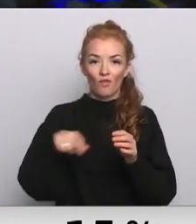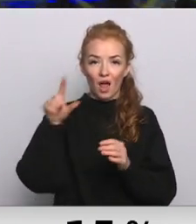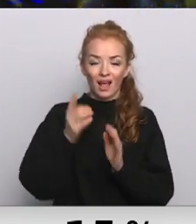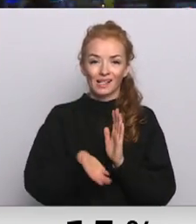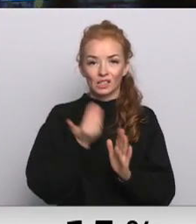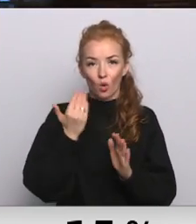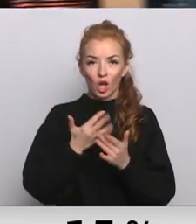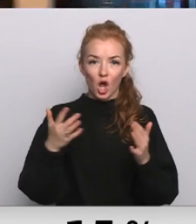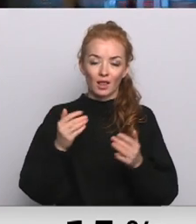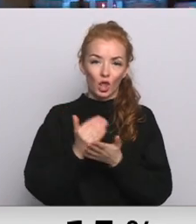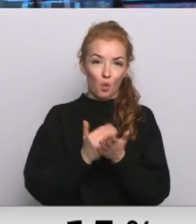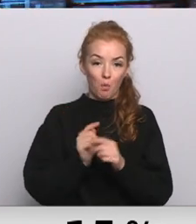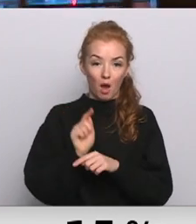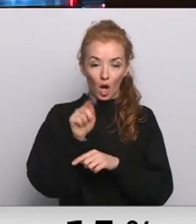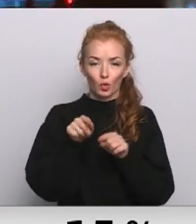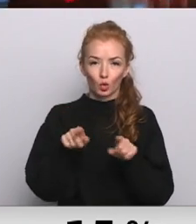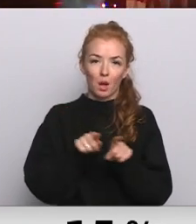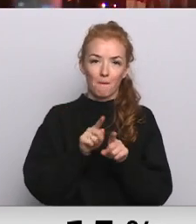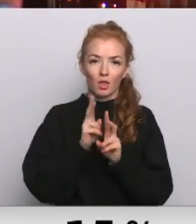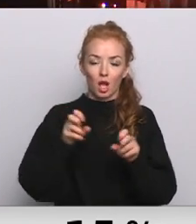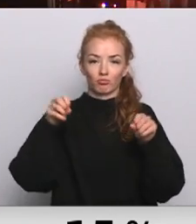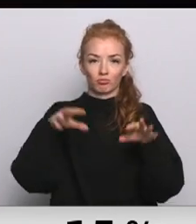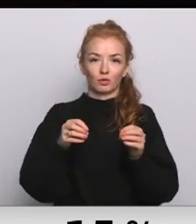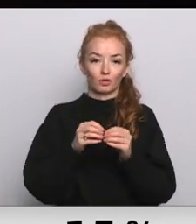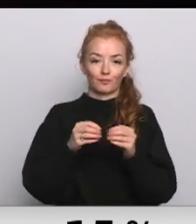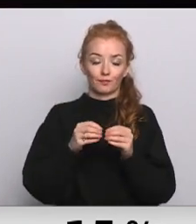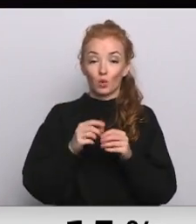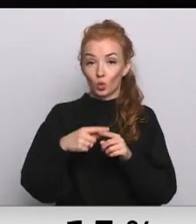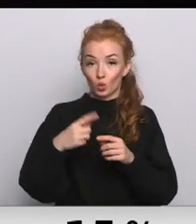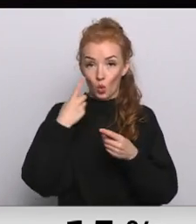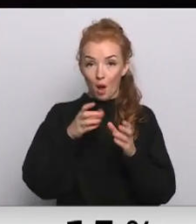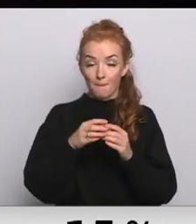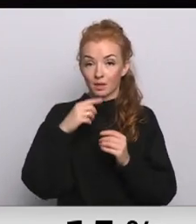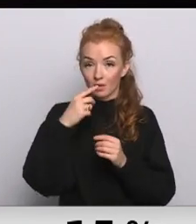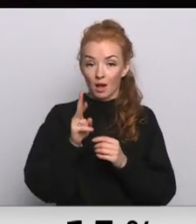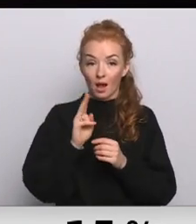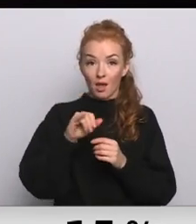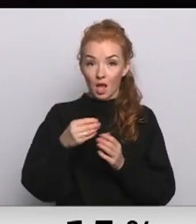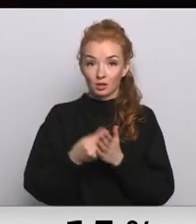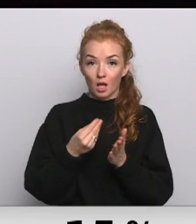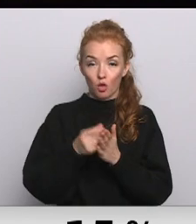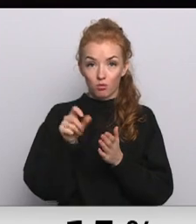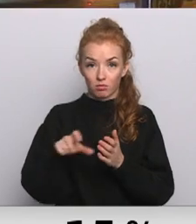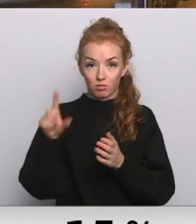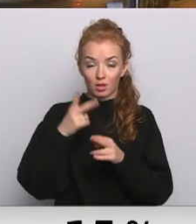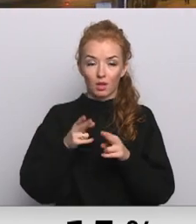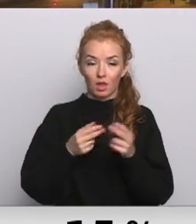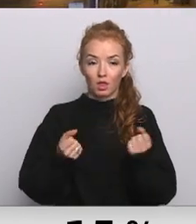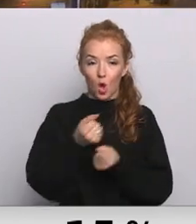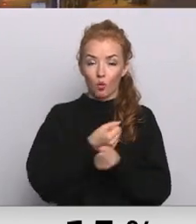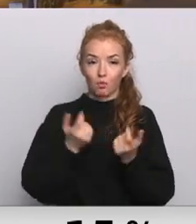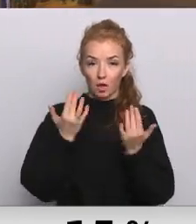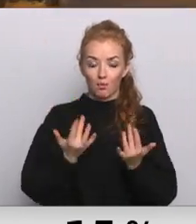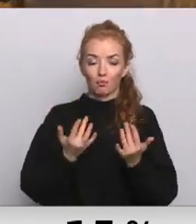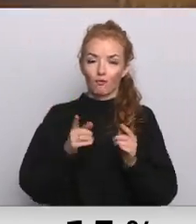likumu pārkāpumiem. Turpagaidām būs tikpat spoši kā līdz šim. Domē norāda, ja cenu kāpums turpināsies, taupības pasākums visticamāk